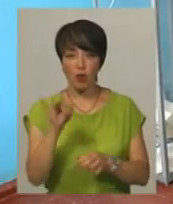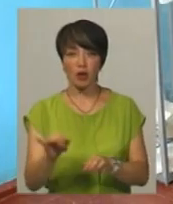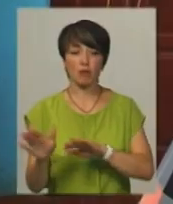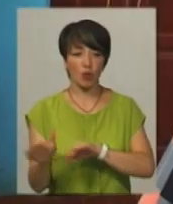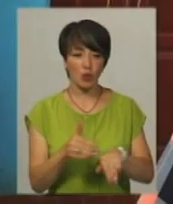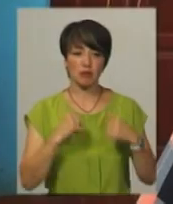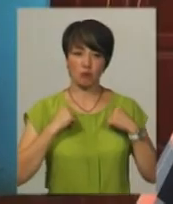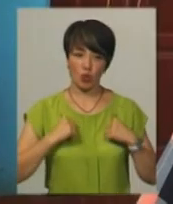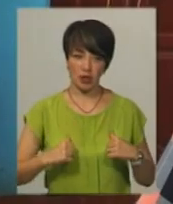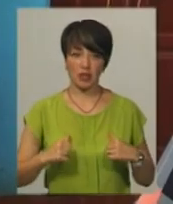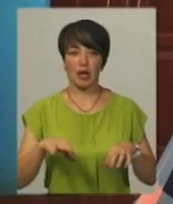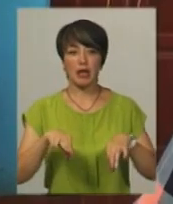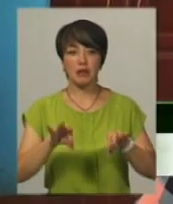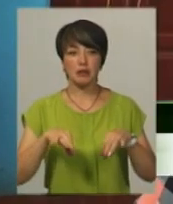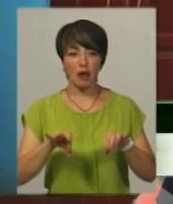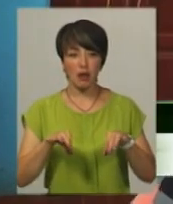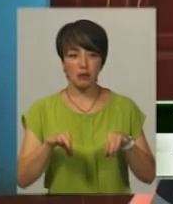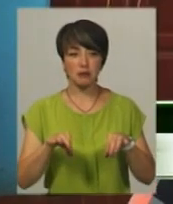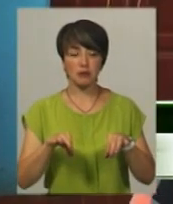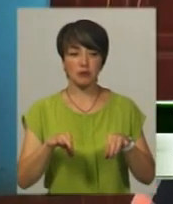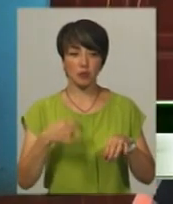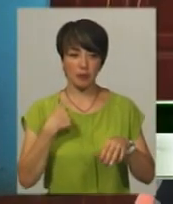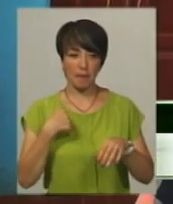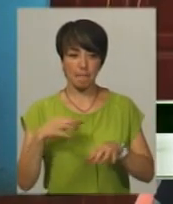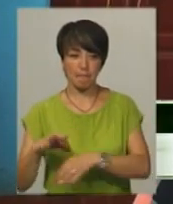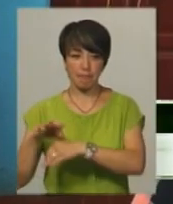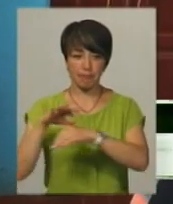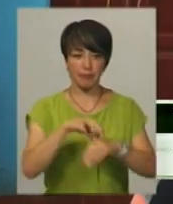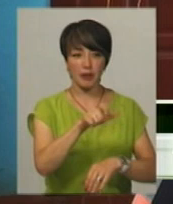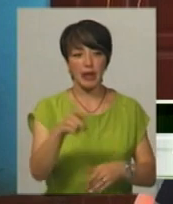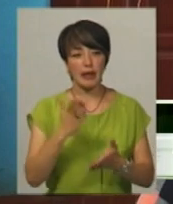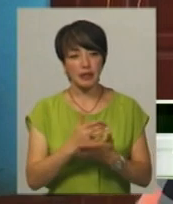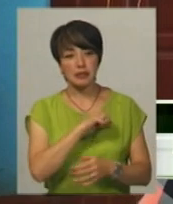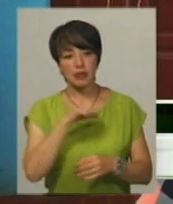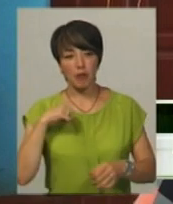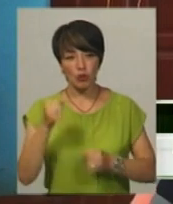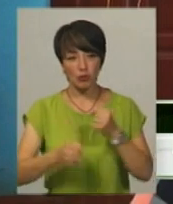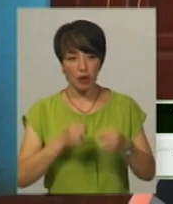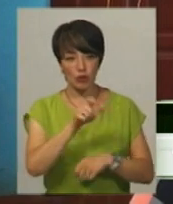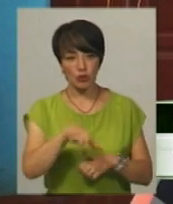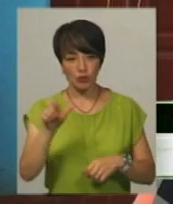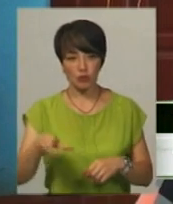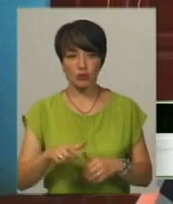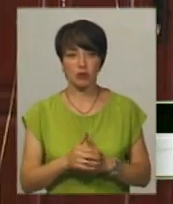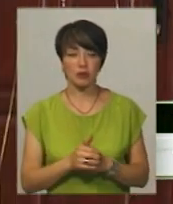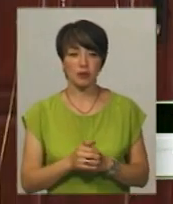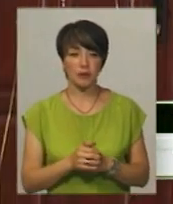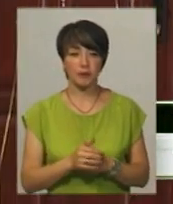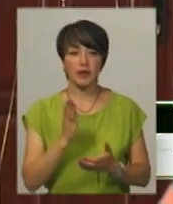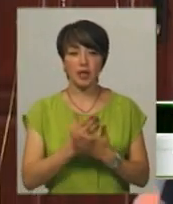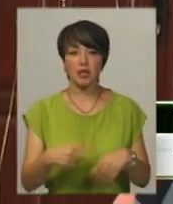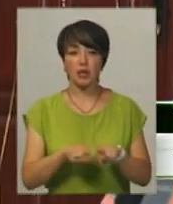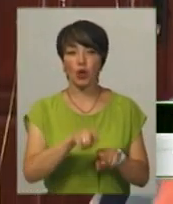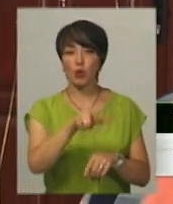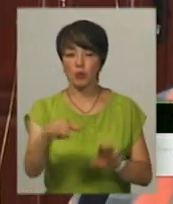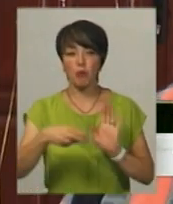спокійно. Транспортно буває, це самі доставляємо. І самі добираються, яка є можливість. Є такі люди